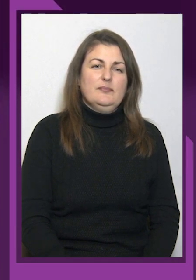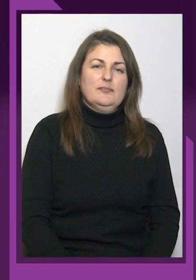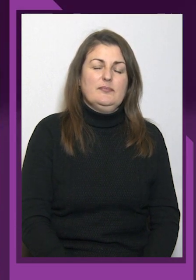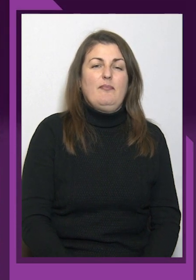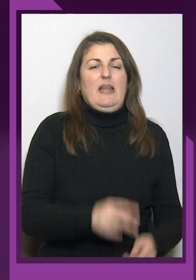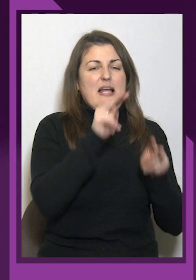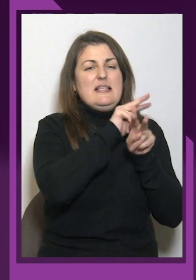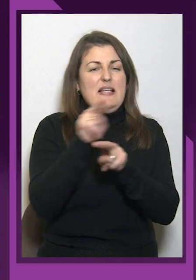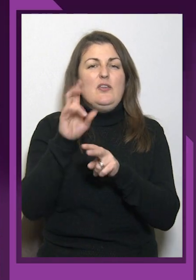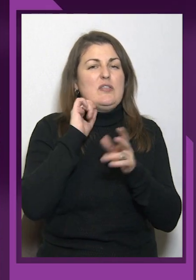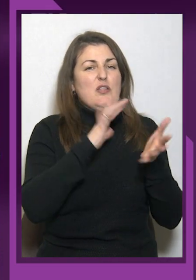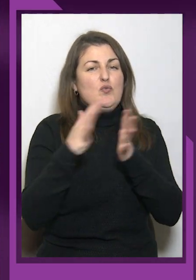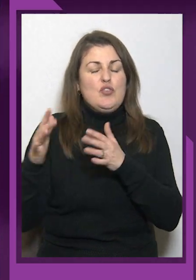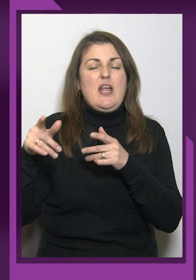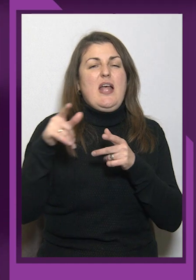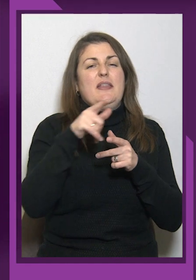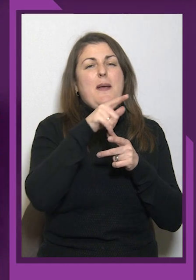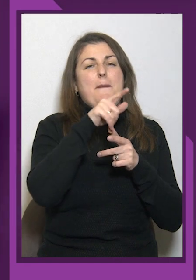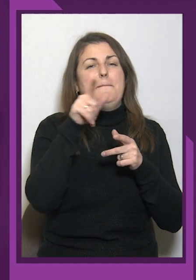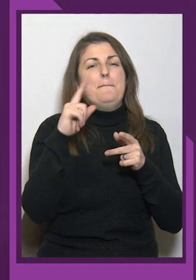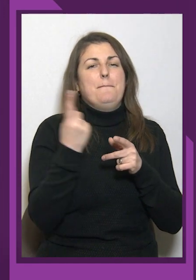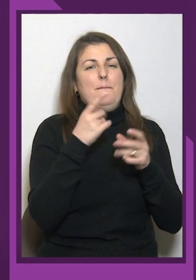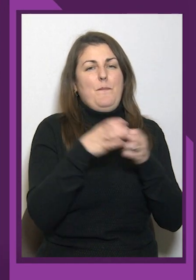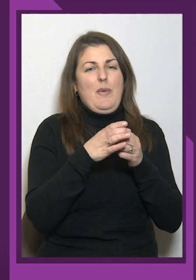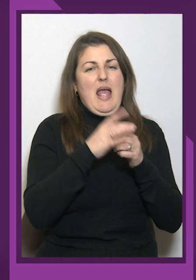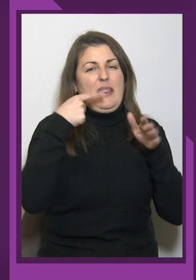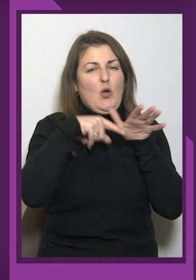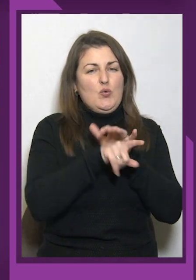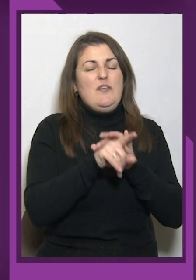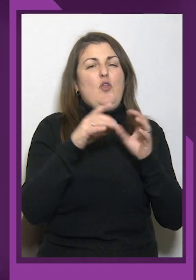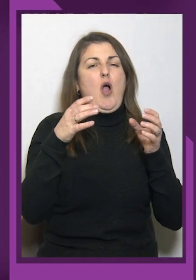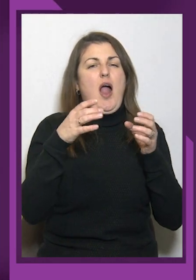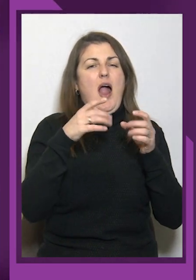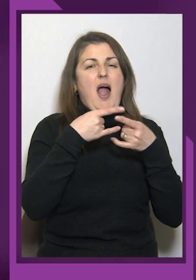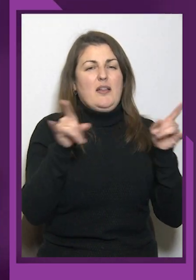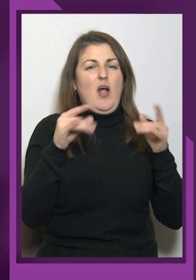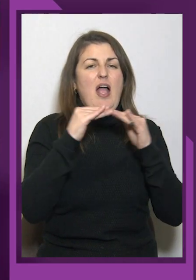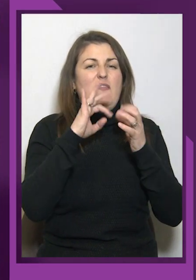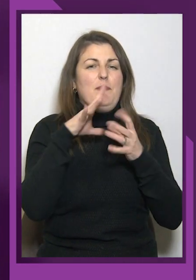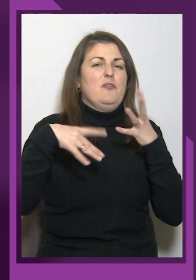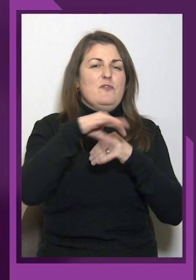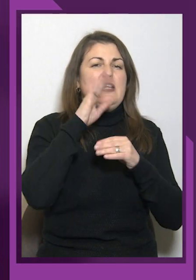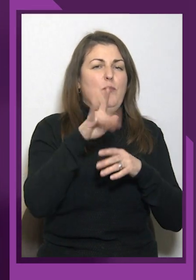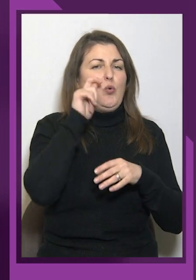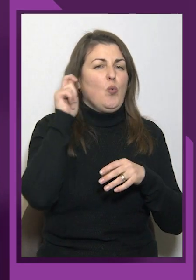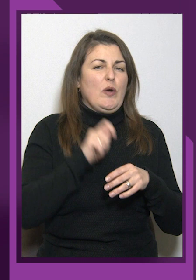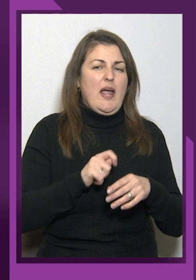Слідкуйте за сюжетами від команди першого інклюзивного телеканалу «Еквалімпік». Все буде Україна!